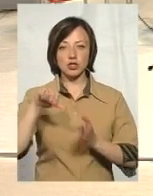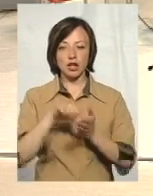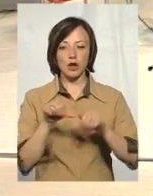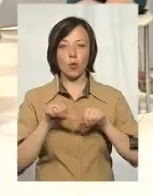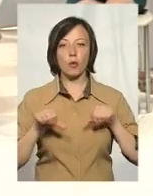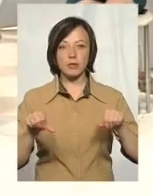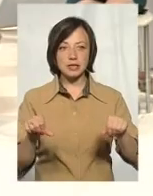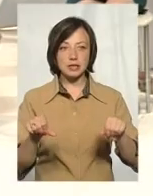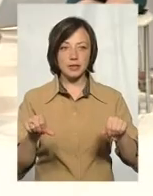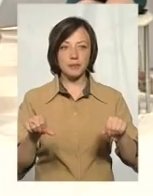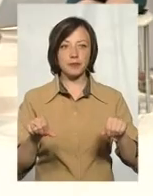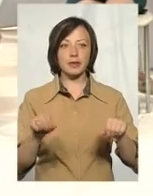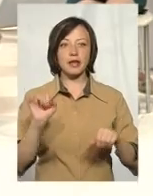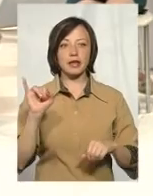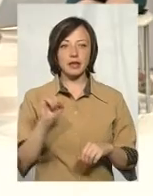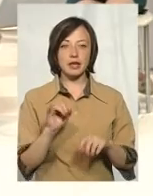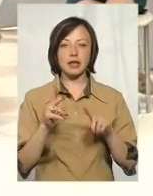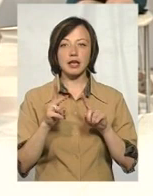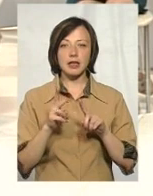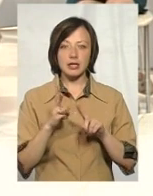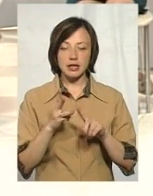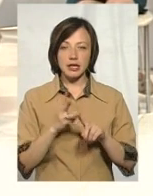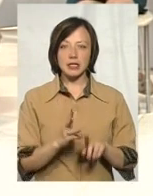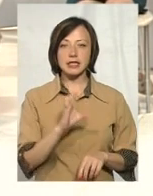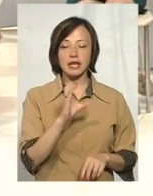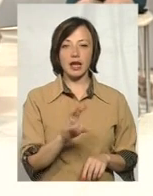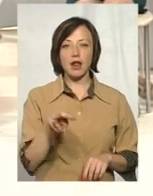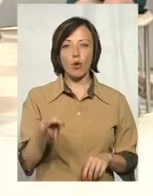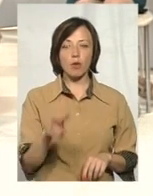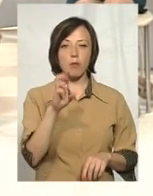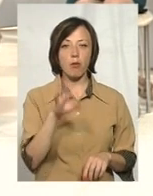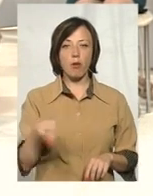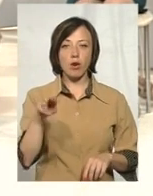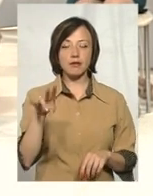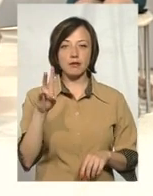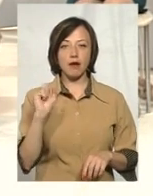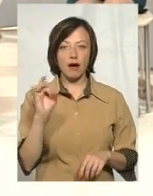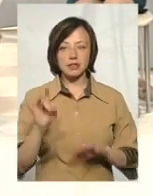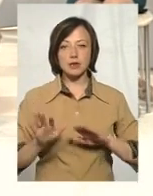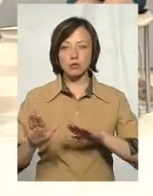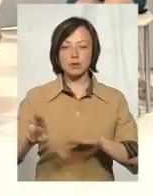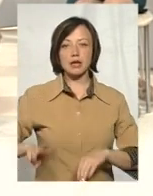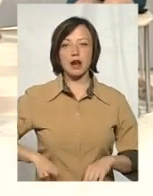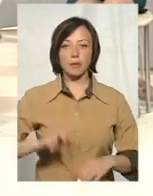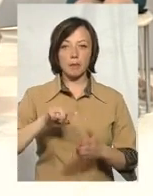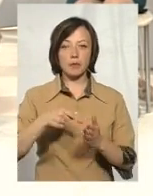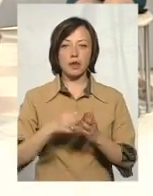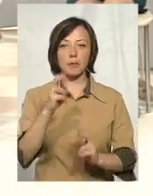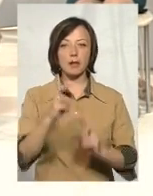комісії депутатської. Та Сергій Леонтєвич Боднар, заступник гендиректора комунального підприємства